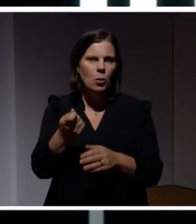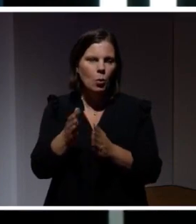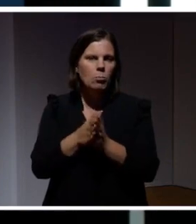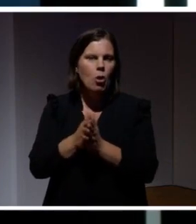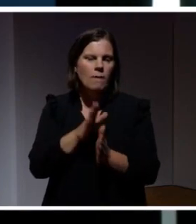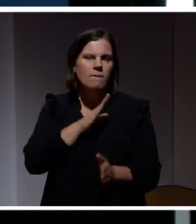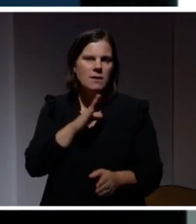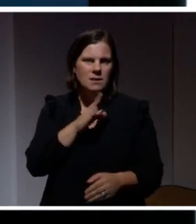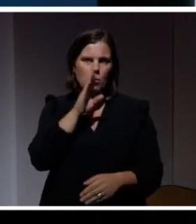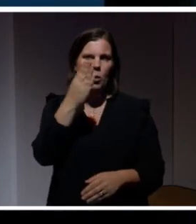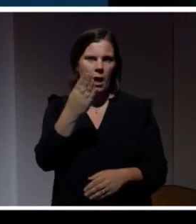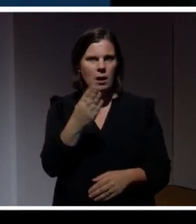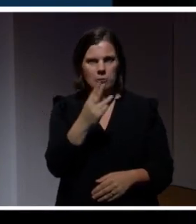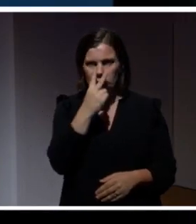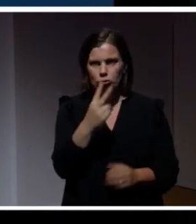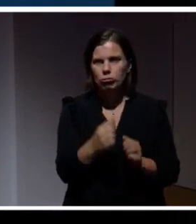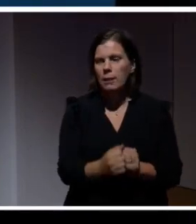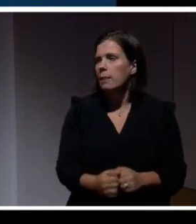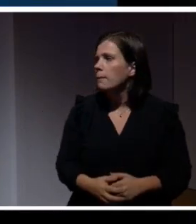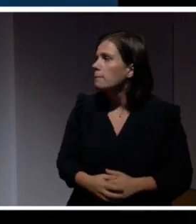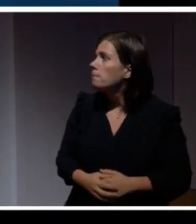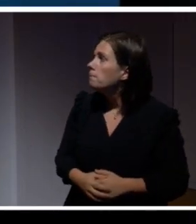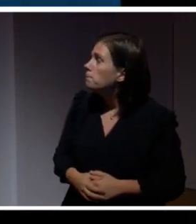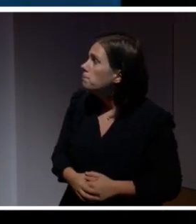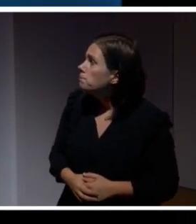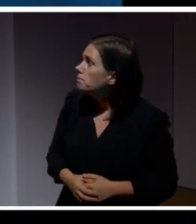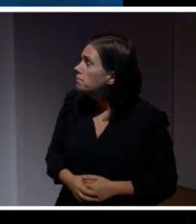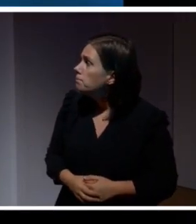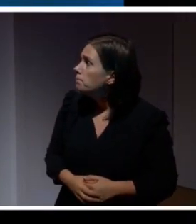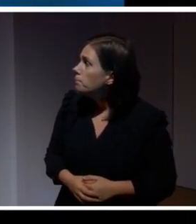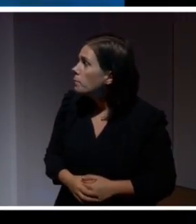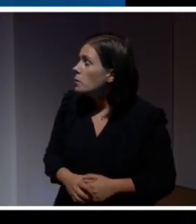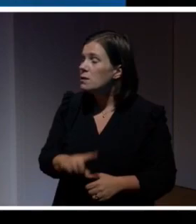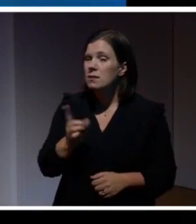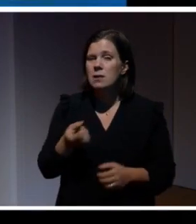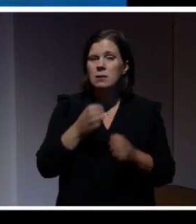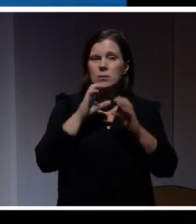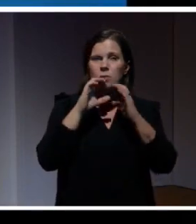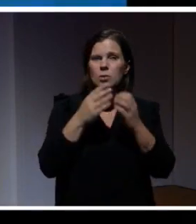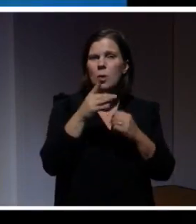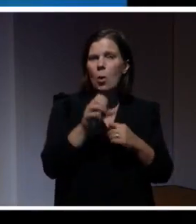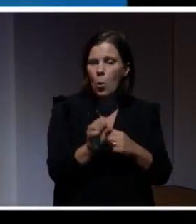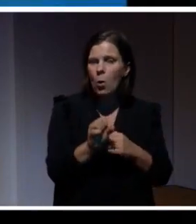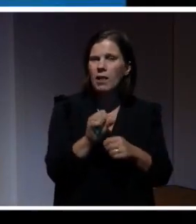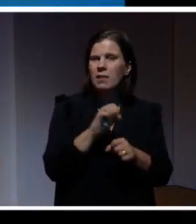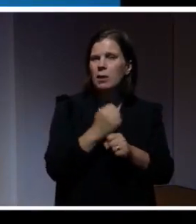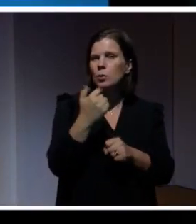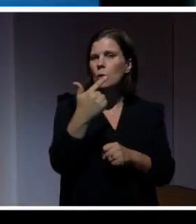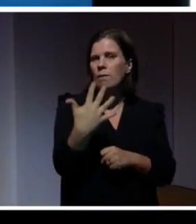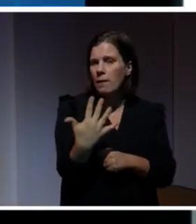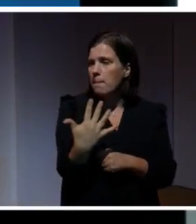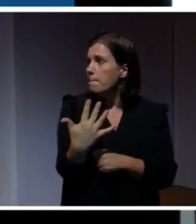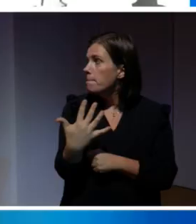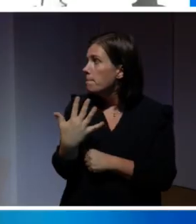det här mer moderna synsättet på den. Och sen kom sociologen Irwin Altman 1975 med